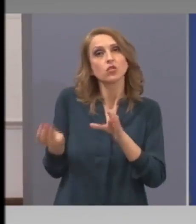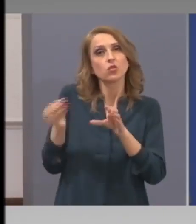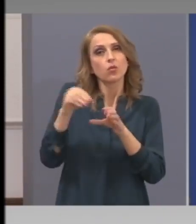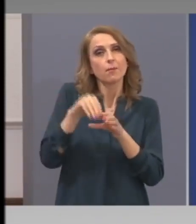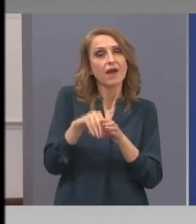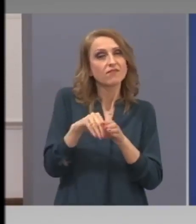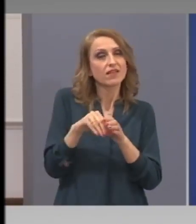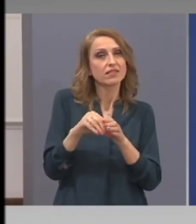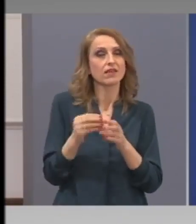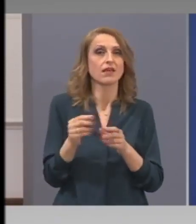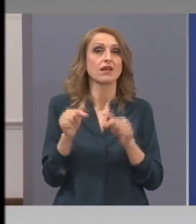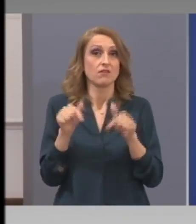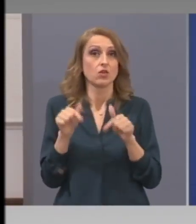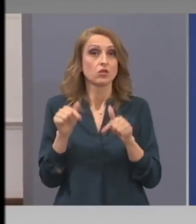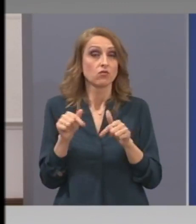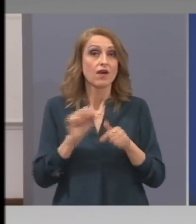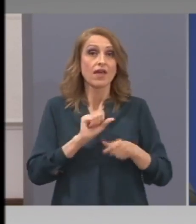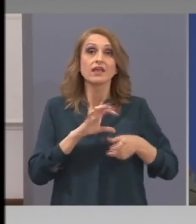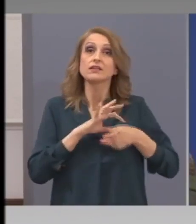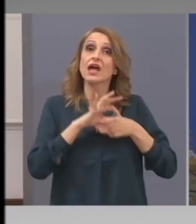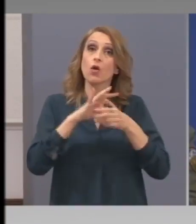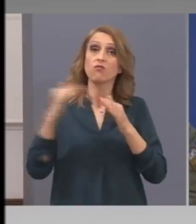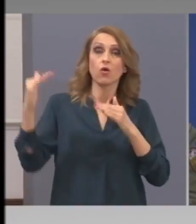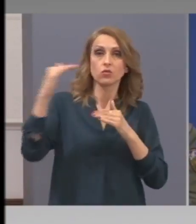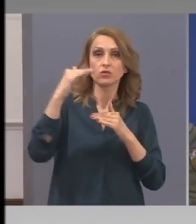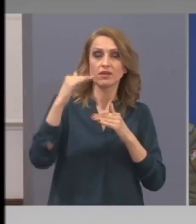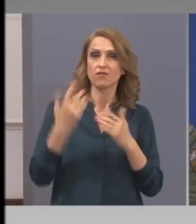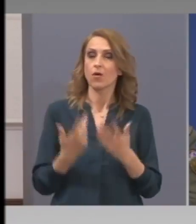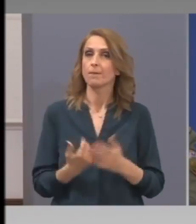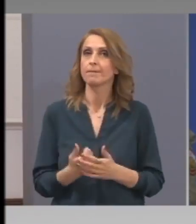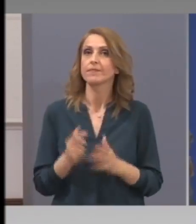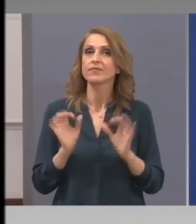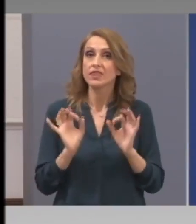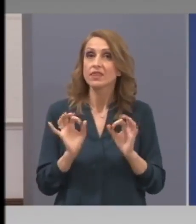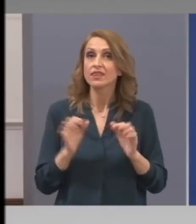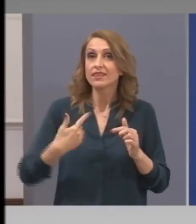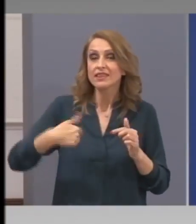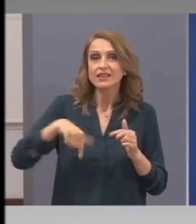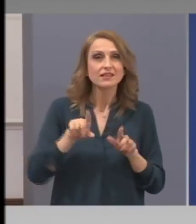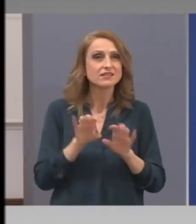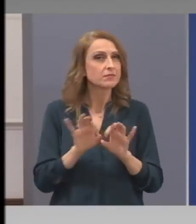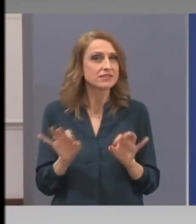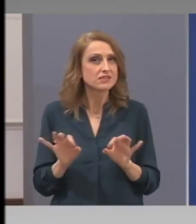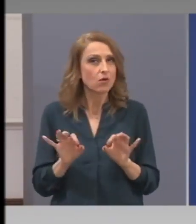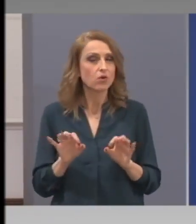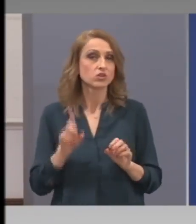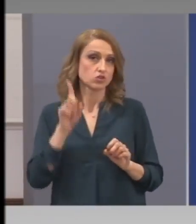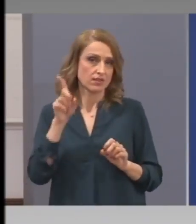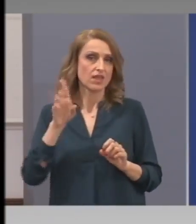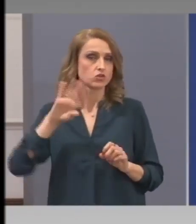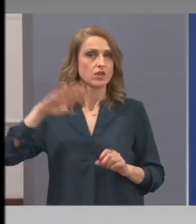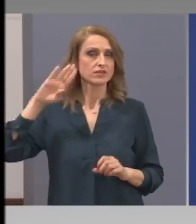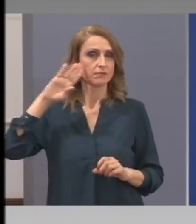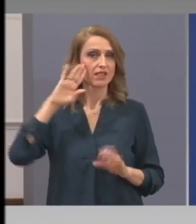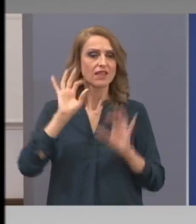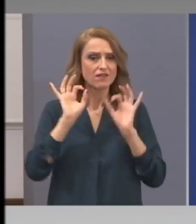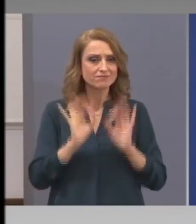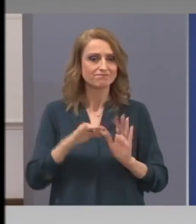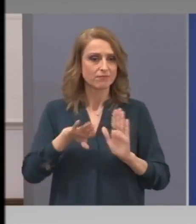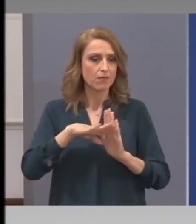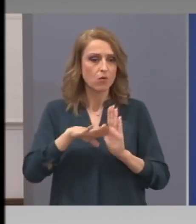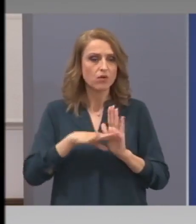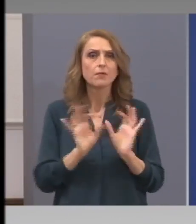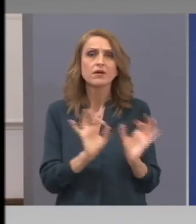капацитет в банката, в това, че своя на ръководно ниво, така че да сме сигурни, че те ще изпълняват програмата, така